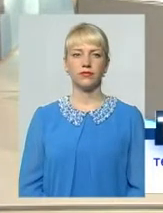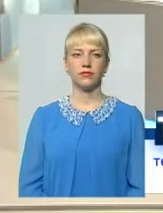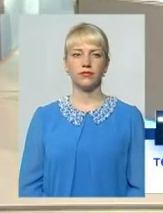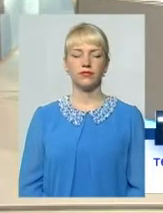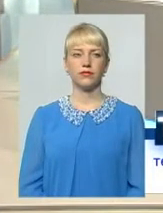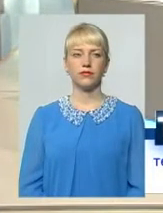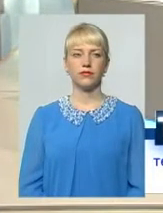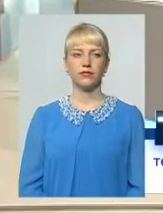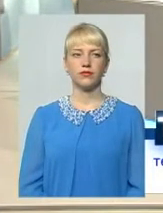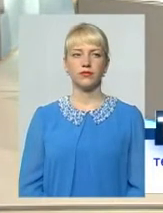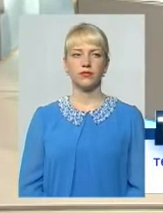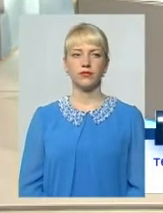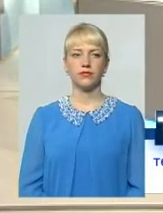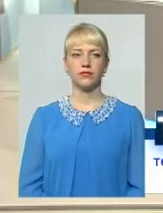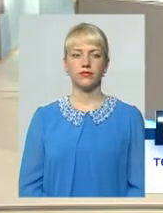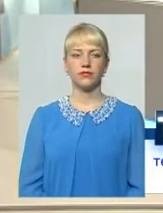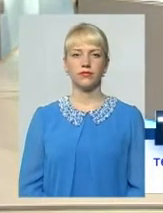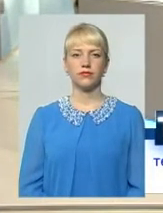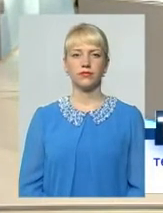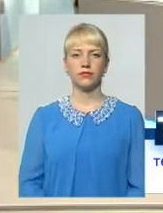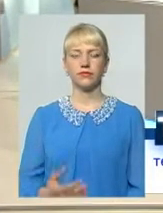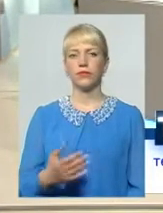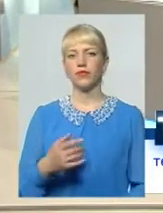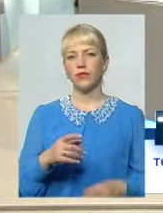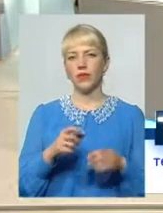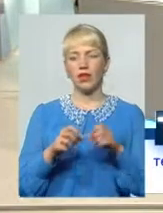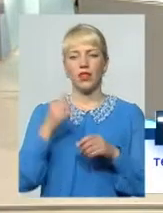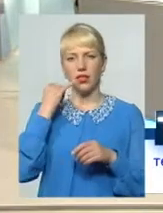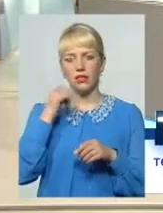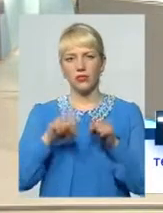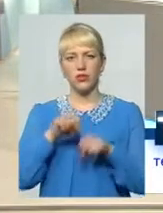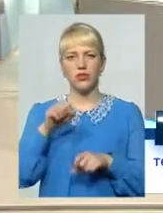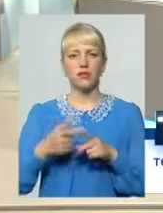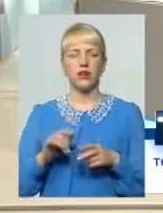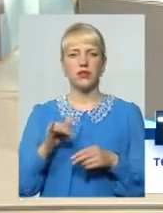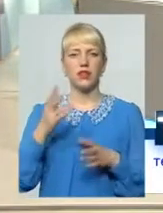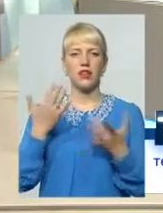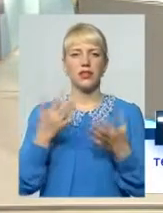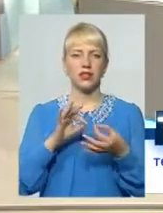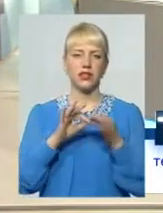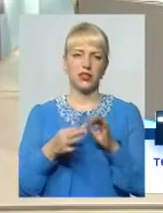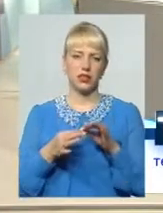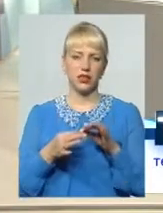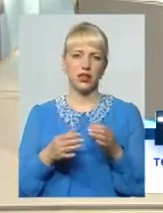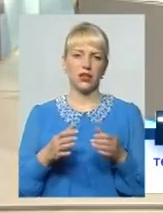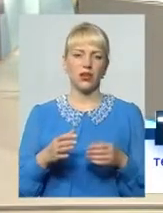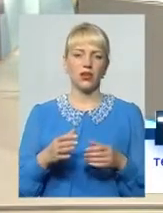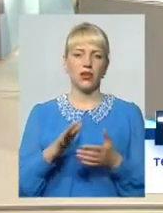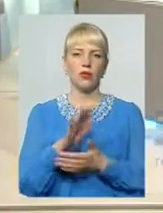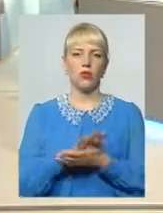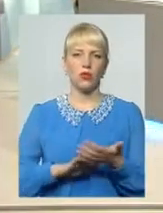Зірвався Впродовження Наскільки складно пояснити дітям Що відбувається